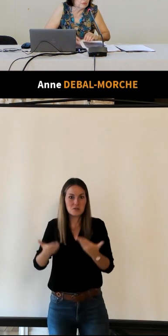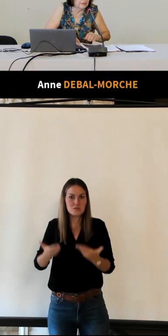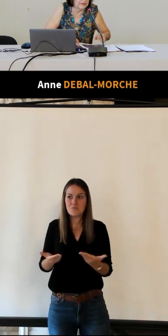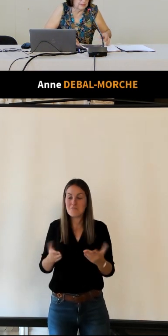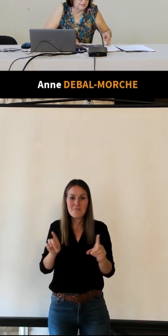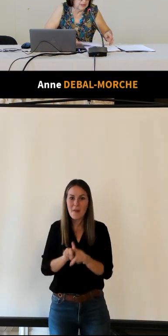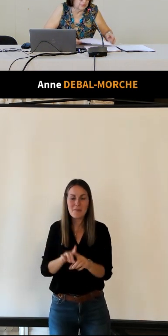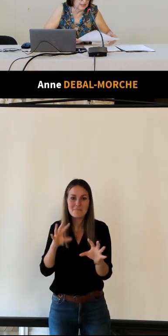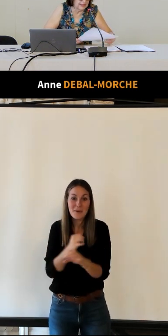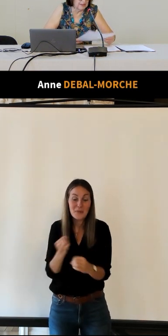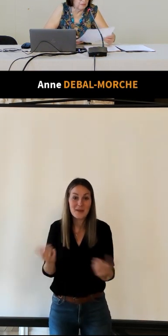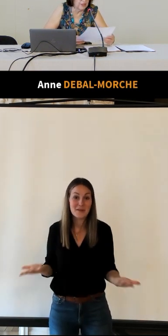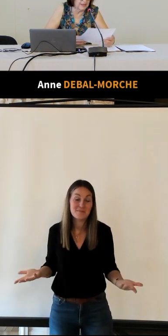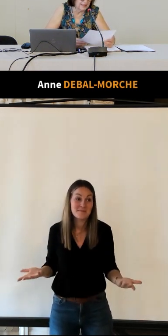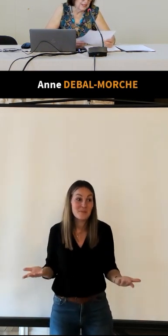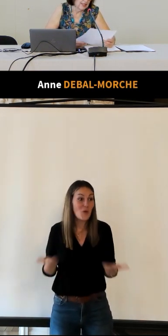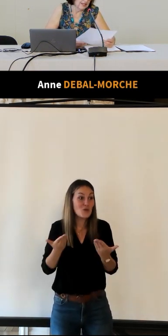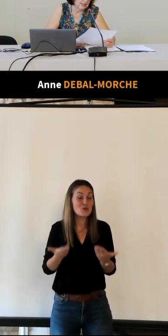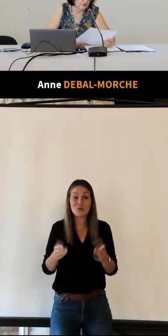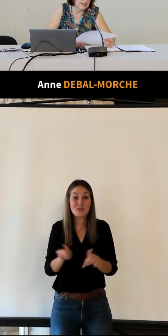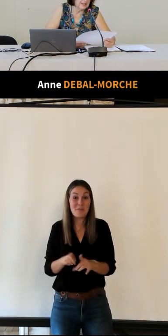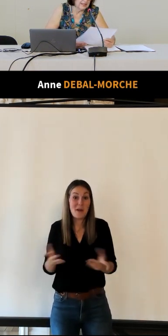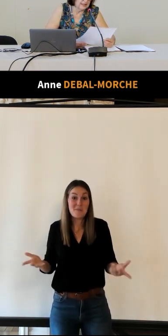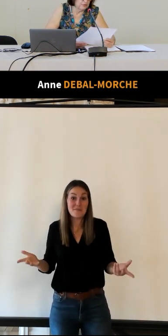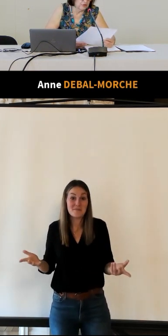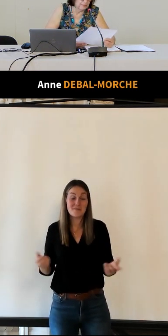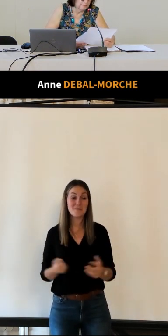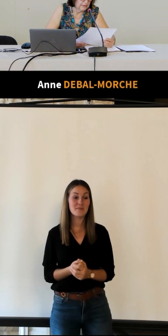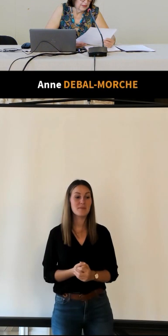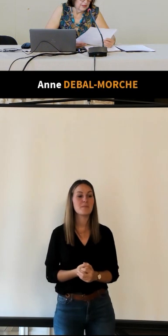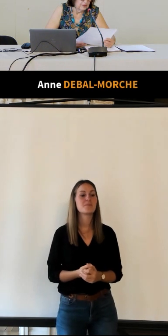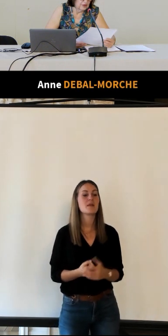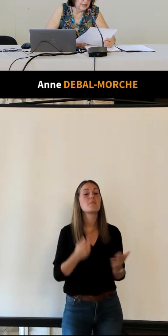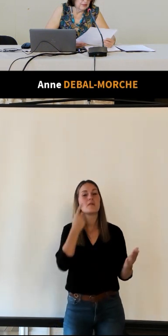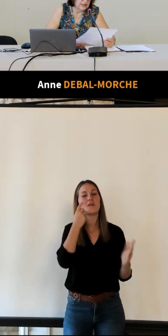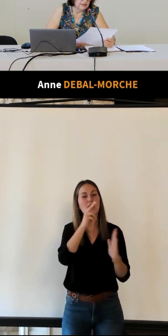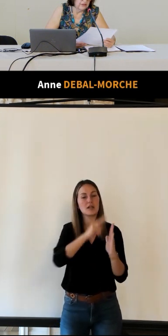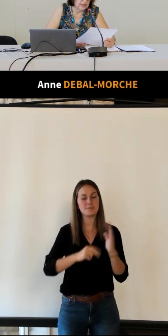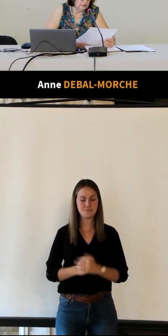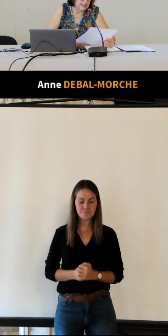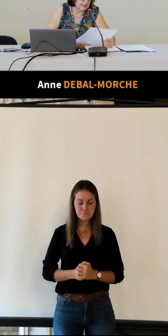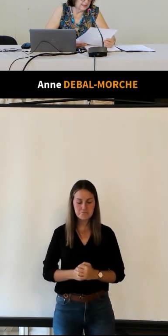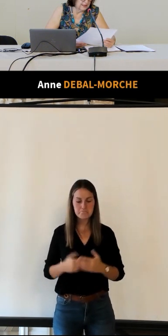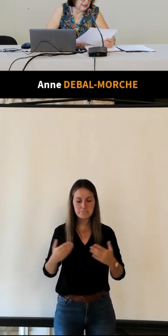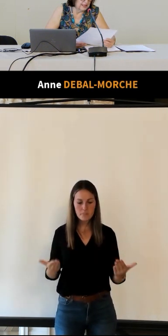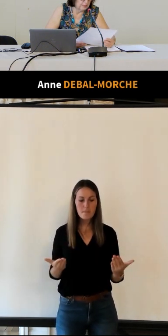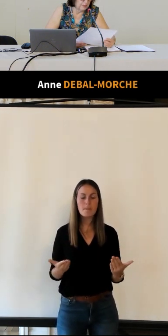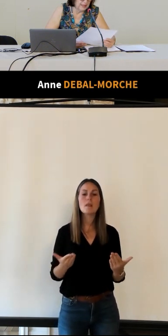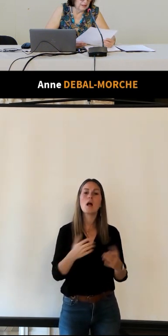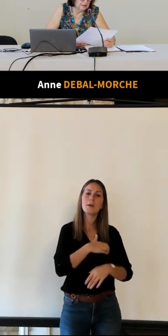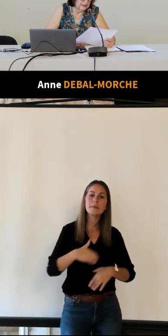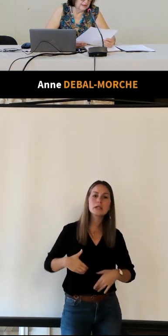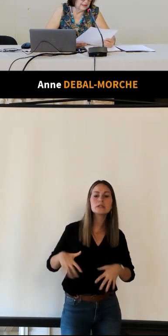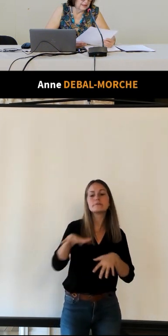je trouve que c'est vraiment un petit peu les mêmes moyens et c'est le style qui est amusant dans les collectivités modernes la